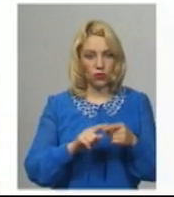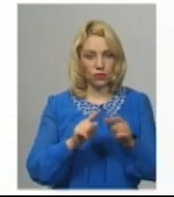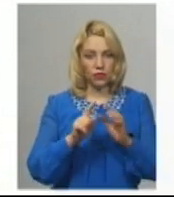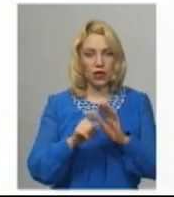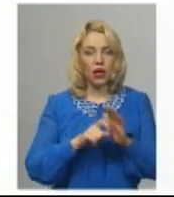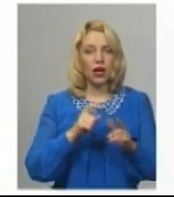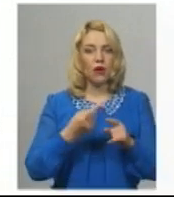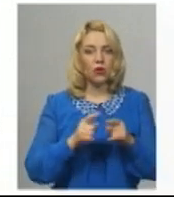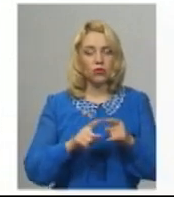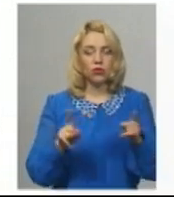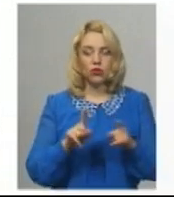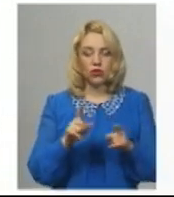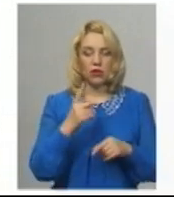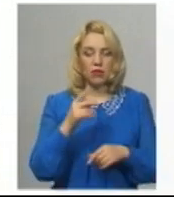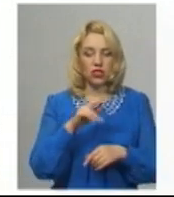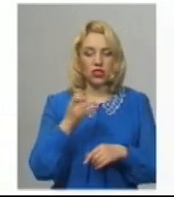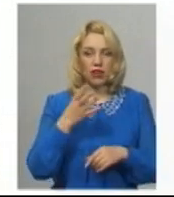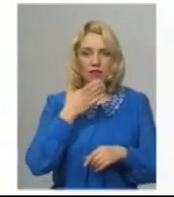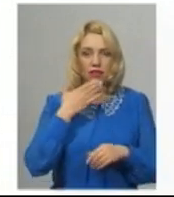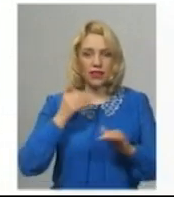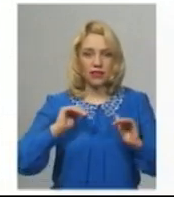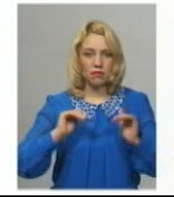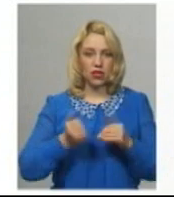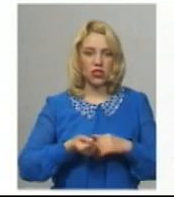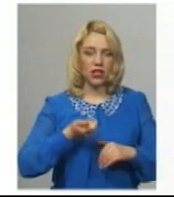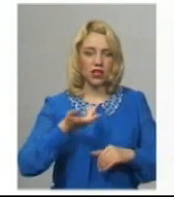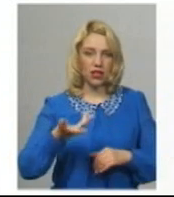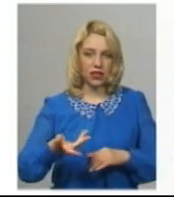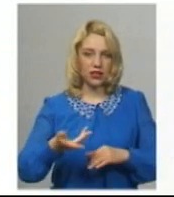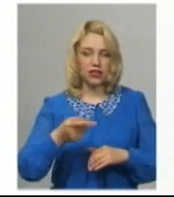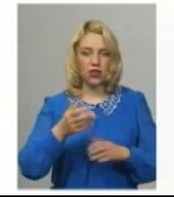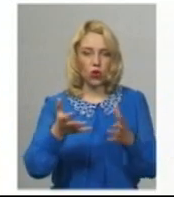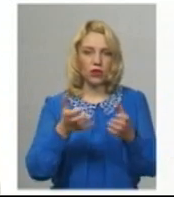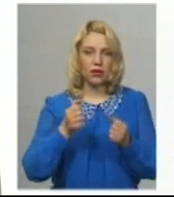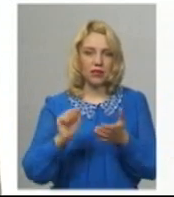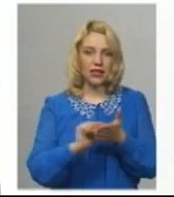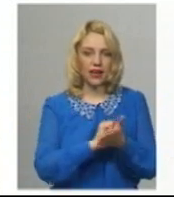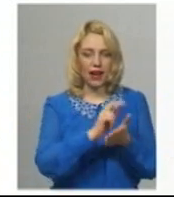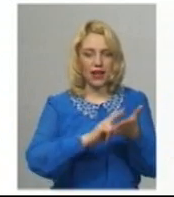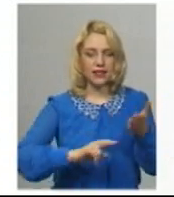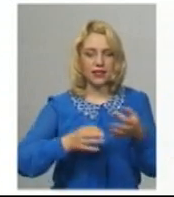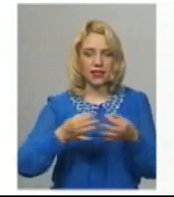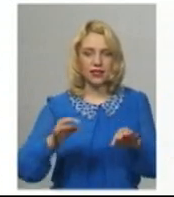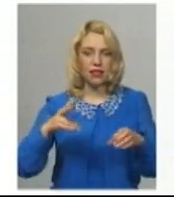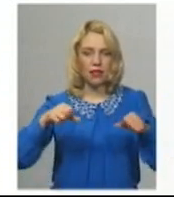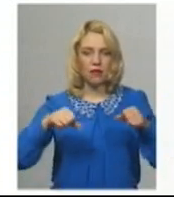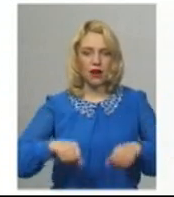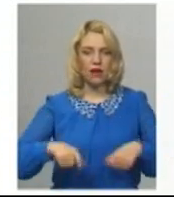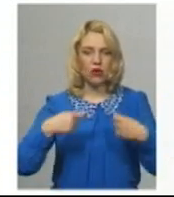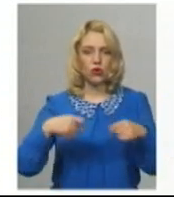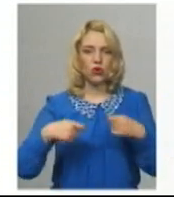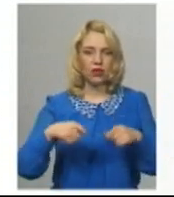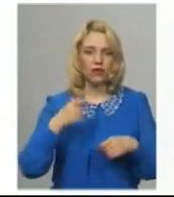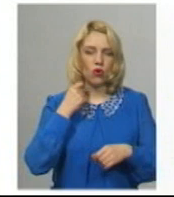1 червня не зменшилась кількість отриманих ліцензій на право торгівлі алкоголем і